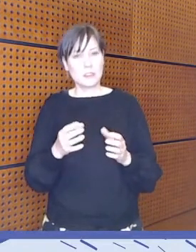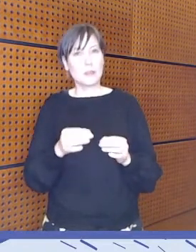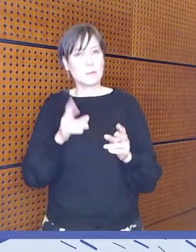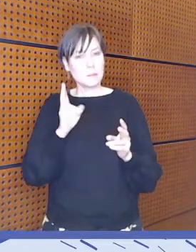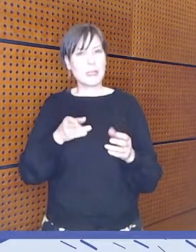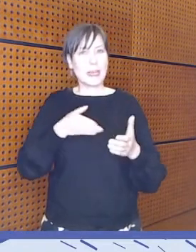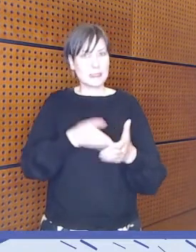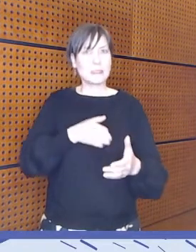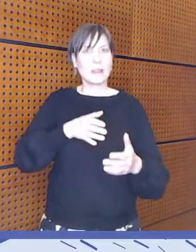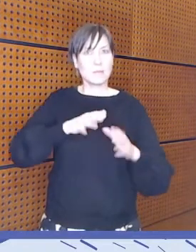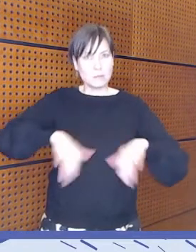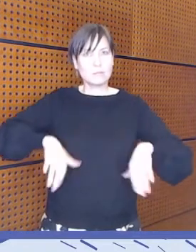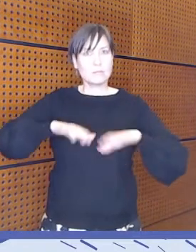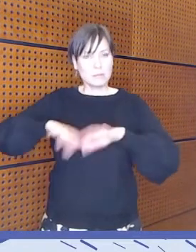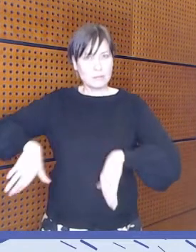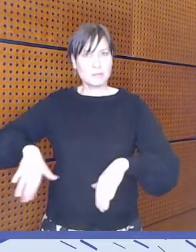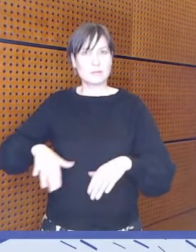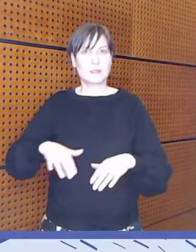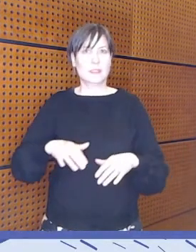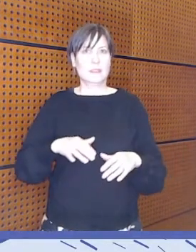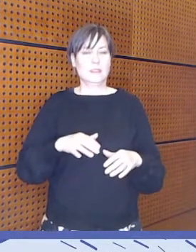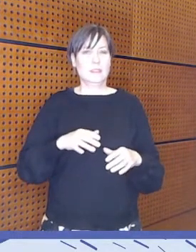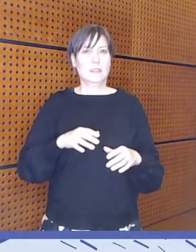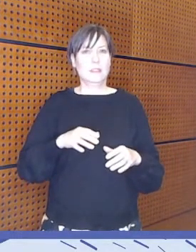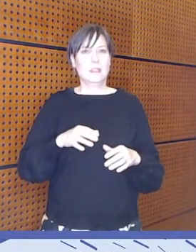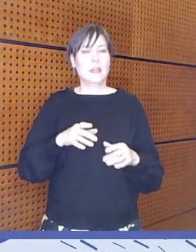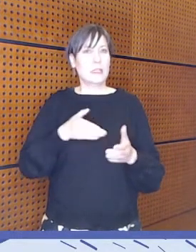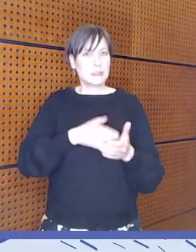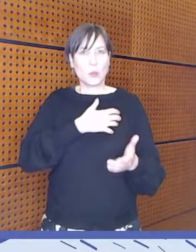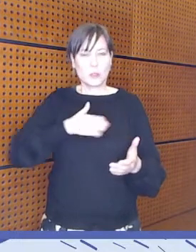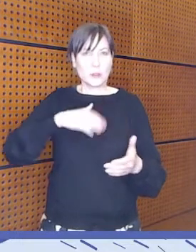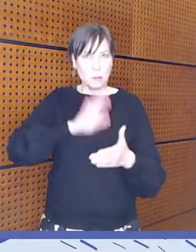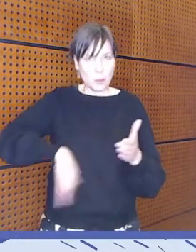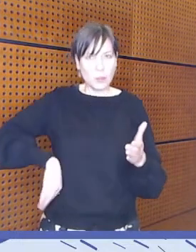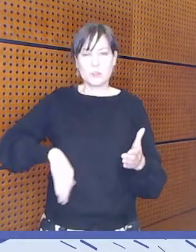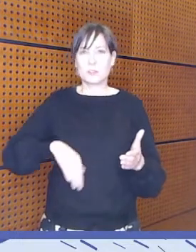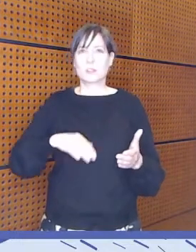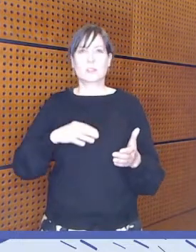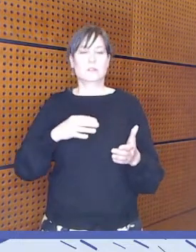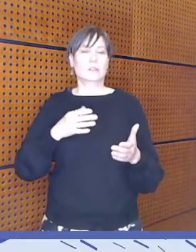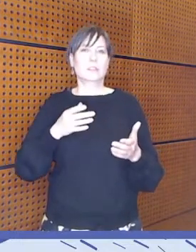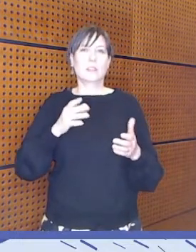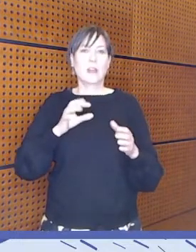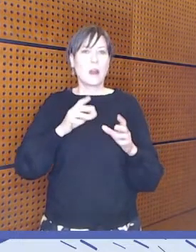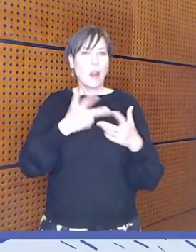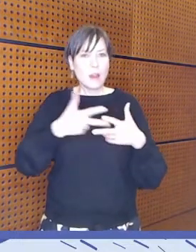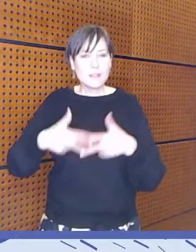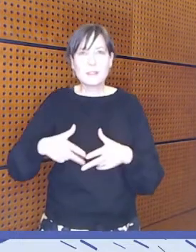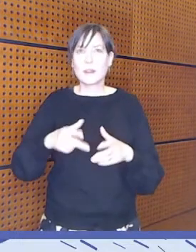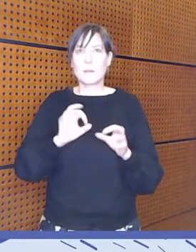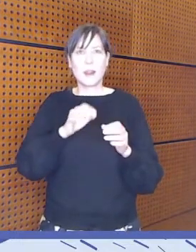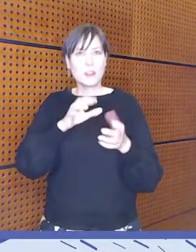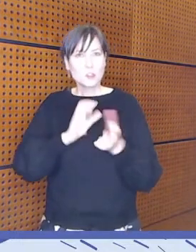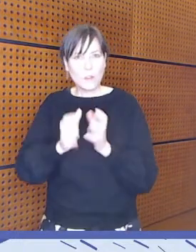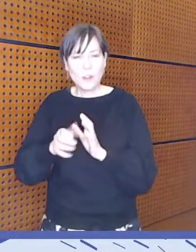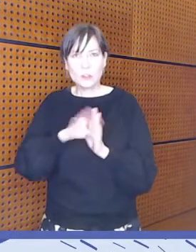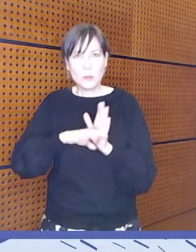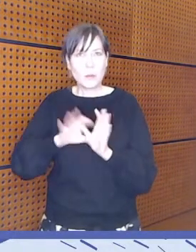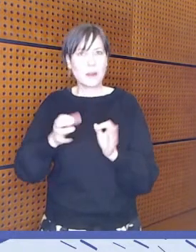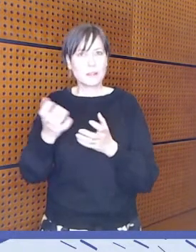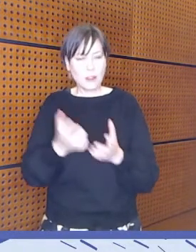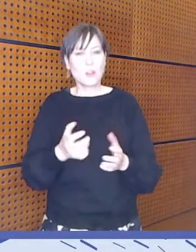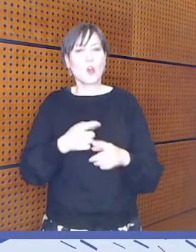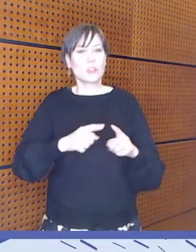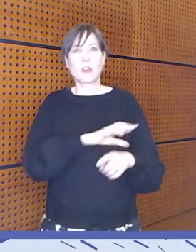esteitä, mitä sille osallistumiselle on. Ja millaisia laitteita siellä on, millaisia välineitä ja sovelluksia tarvitaan, jotta